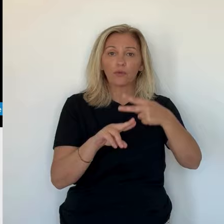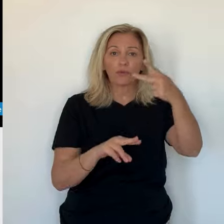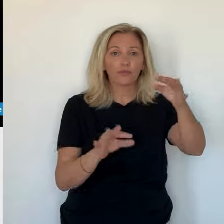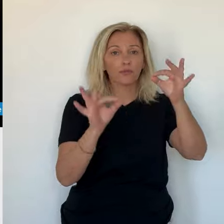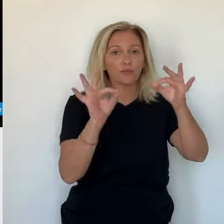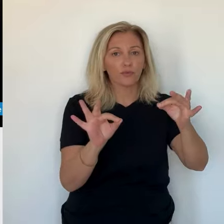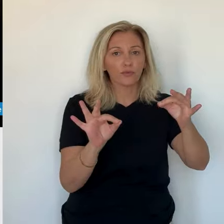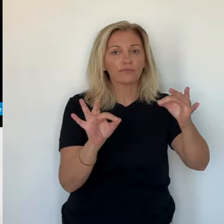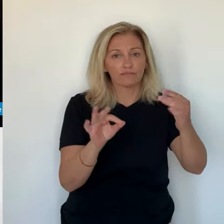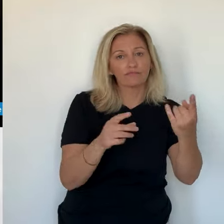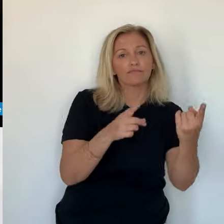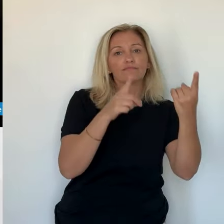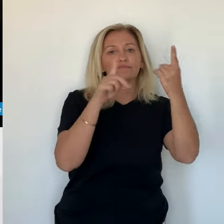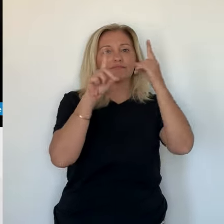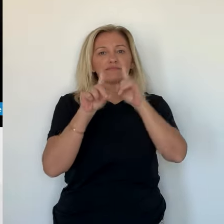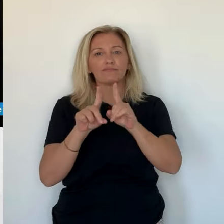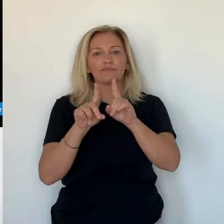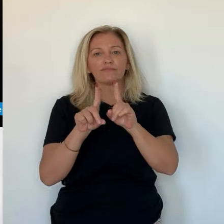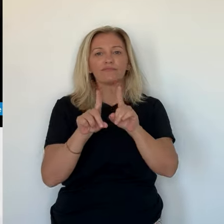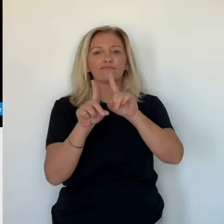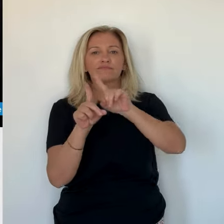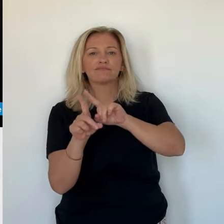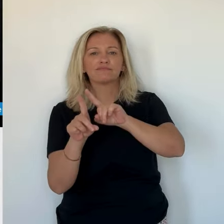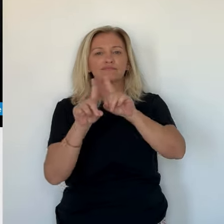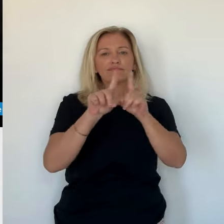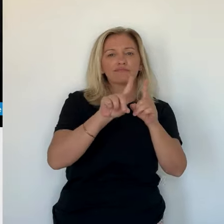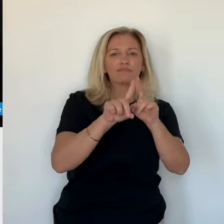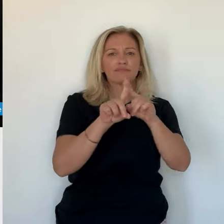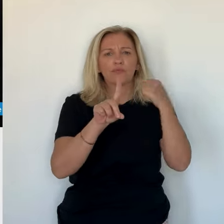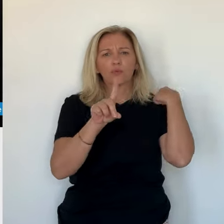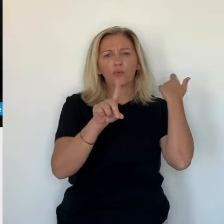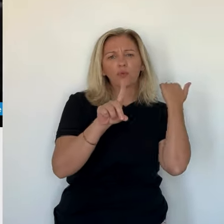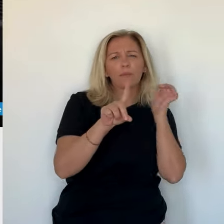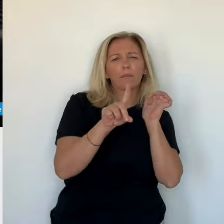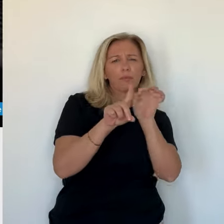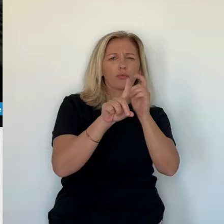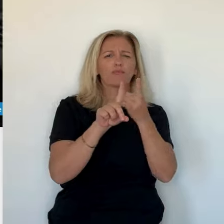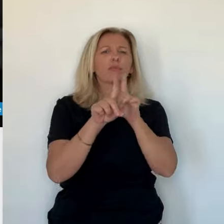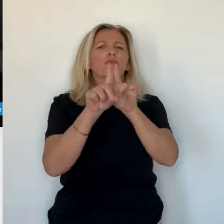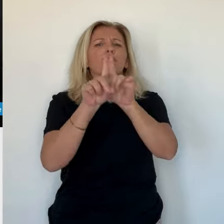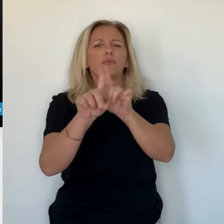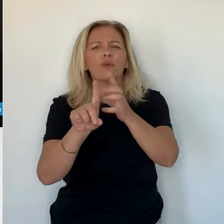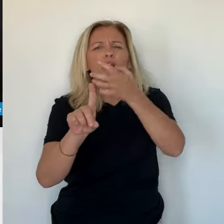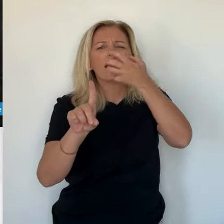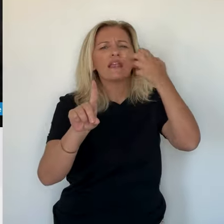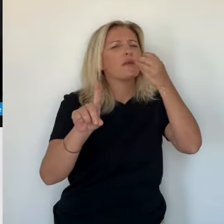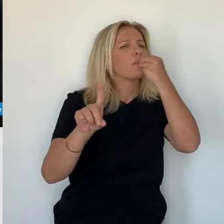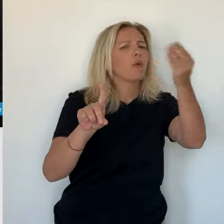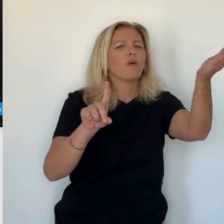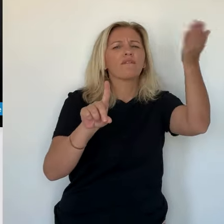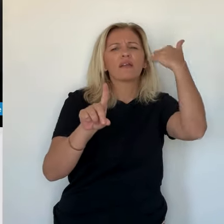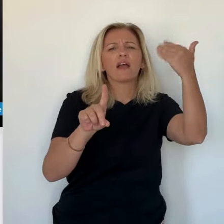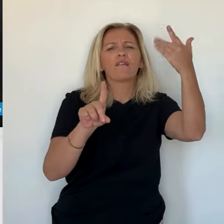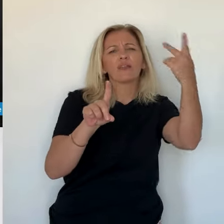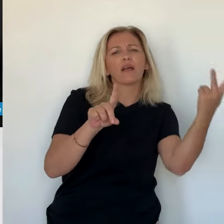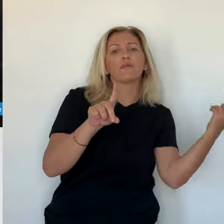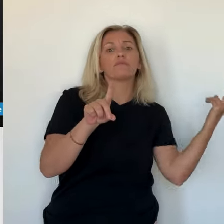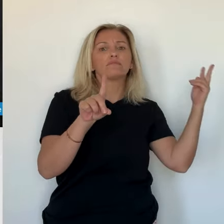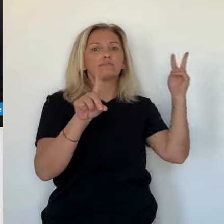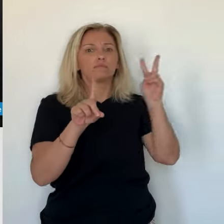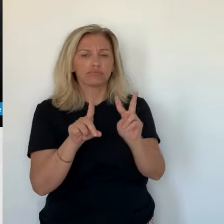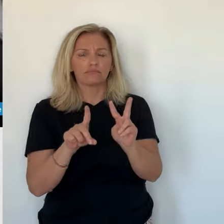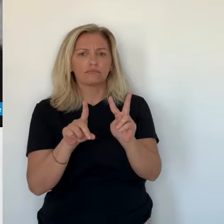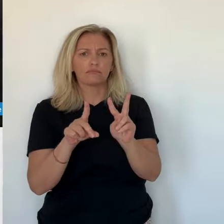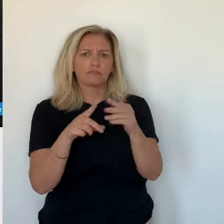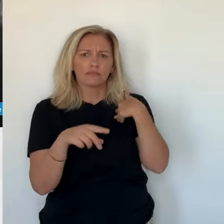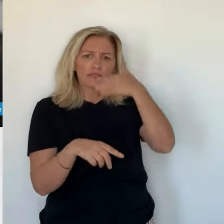Il me confirme. Il me dit « c'est bien moi, c'est bien toi, machin ». Il me pousse dans le dos, violemment, et en criant «